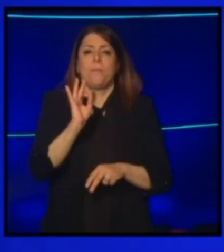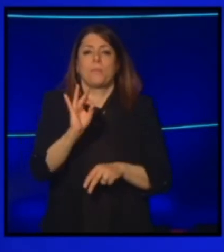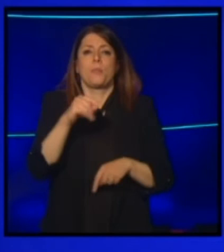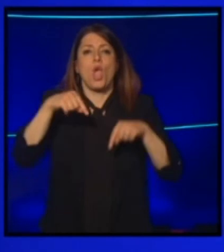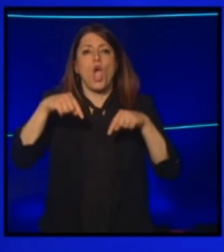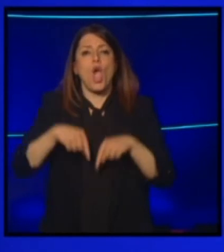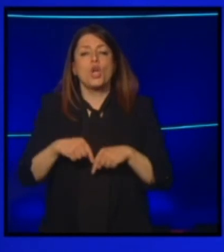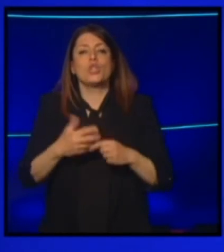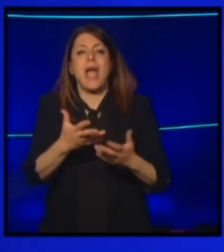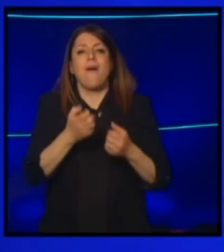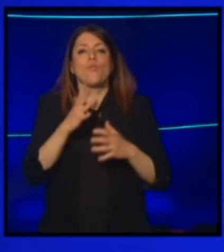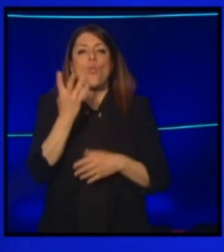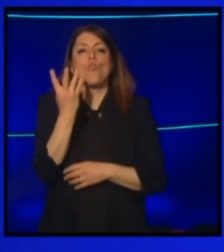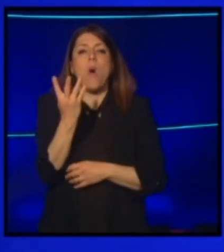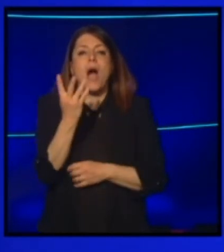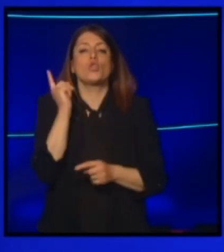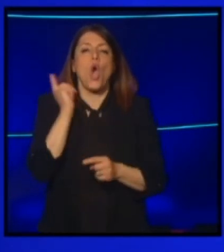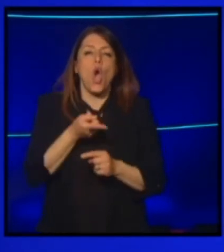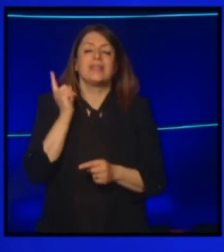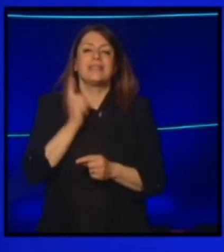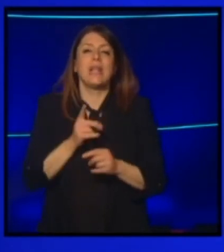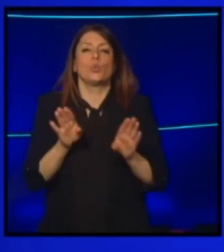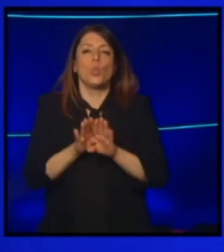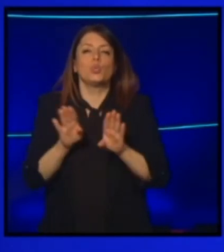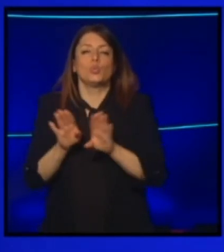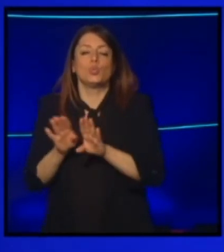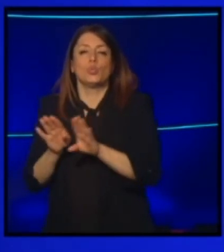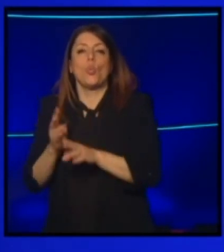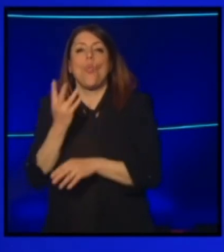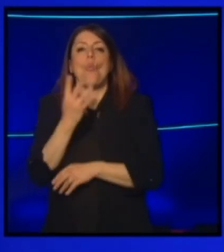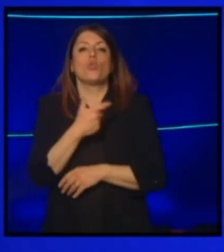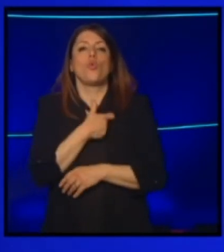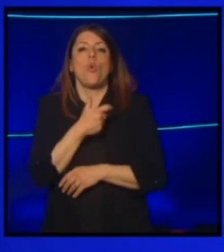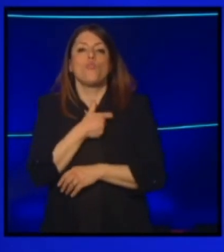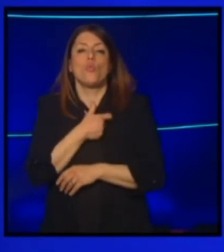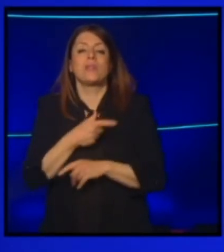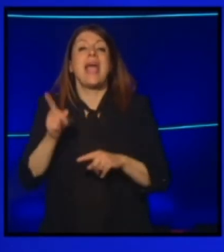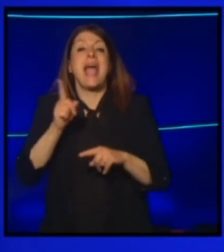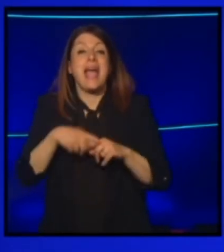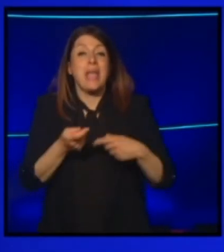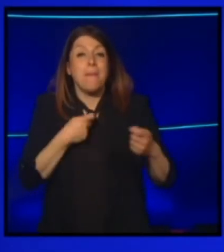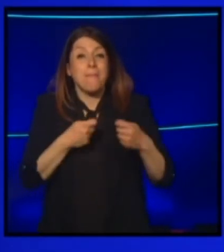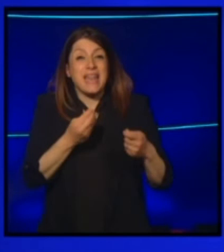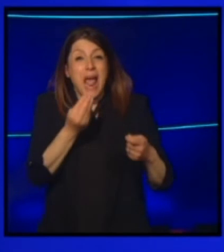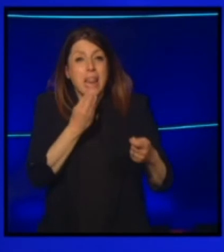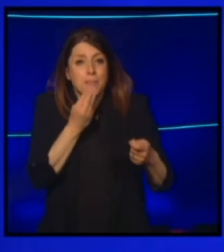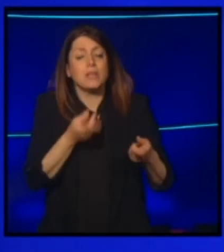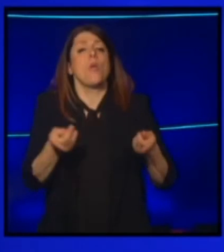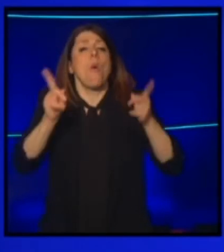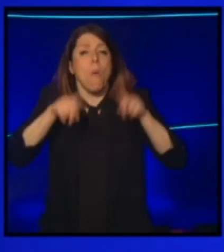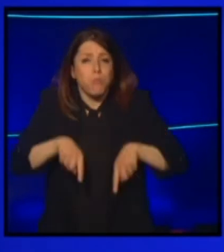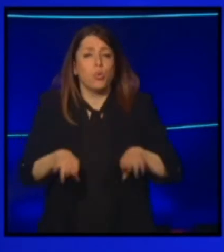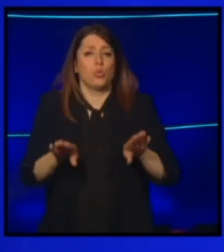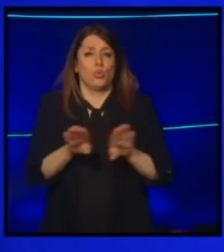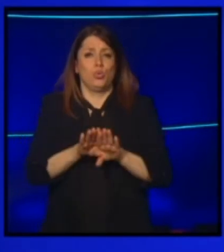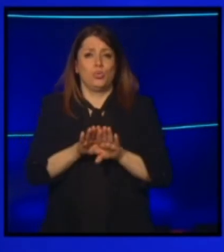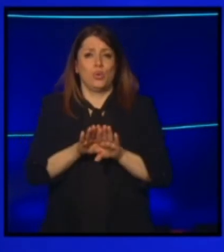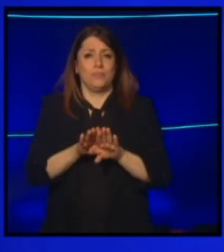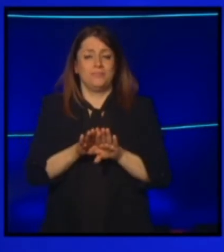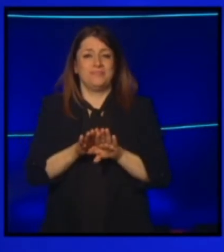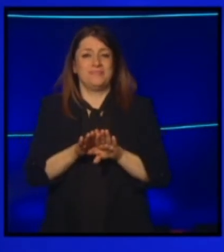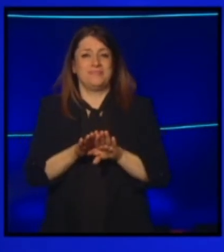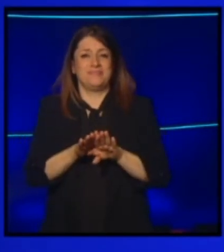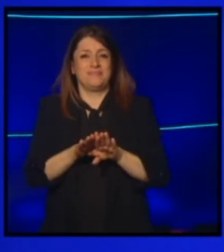quattro ordinanze di chiusure di quattro comuni che chiudono anche il mercato alimentare. All'aparto non